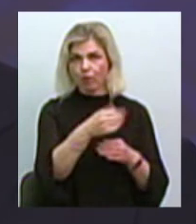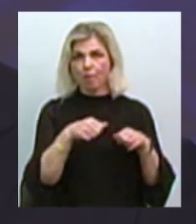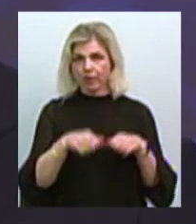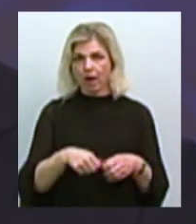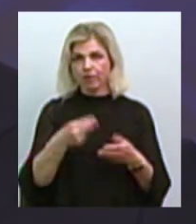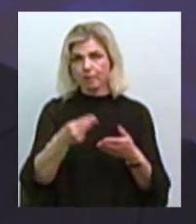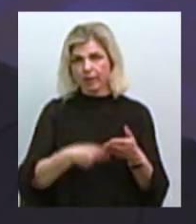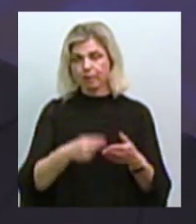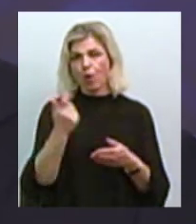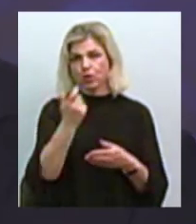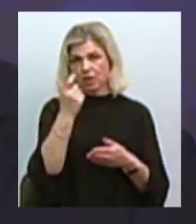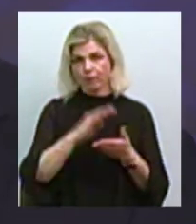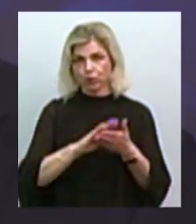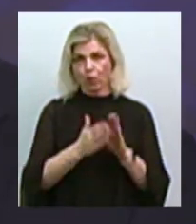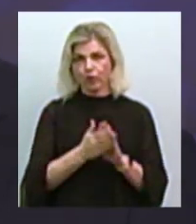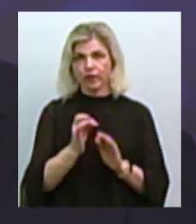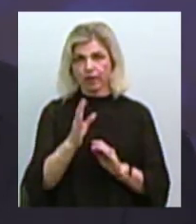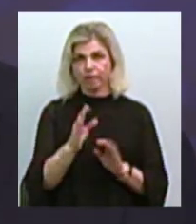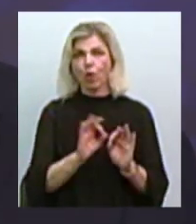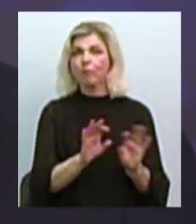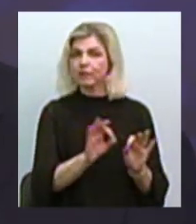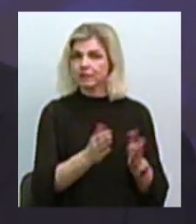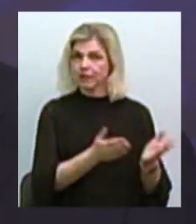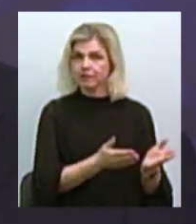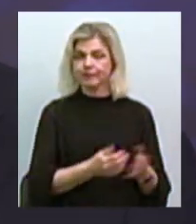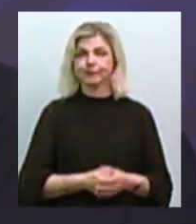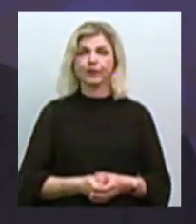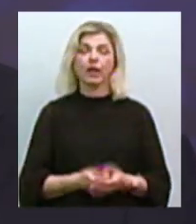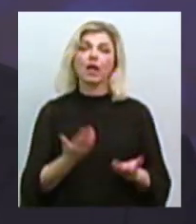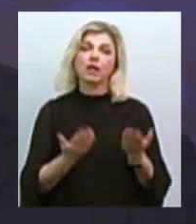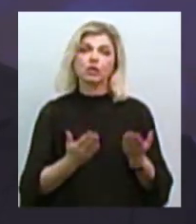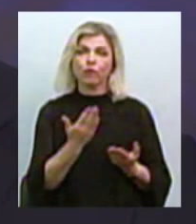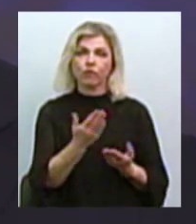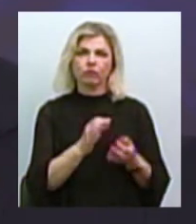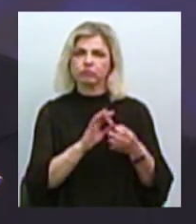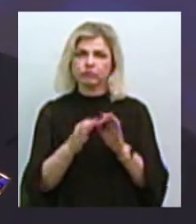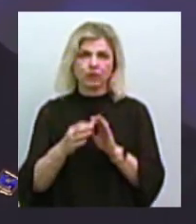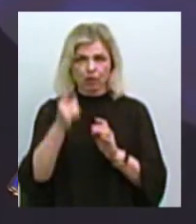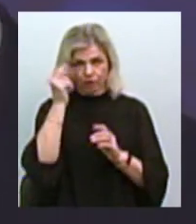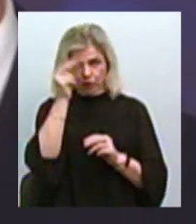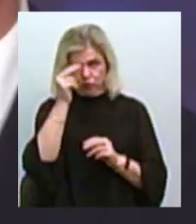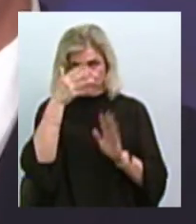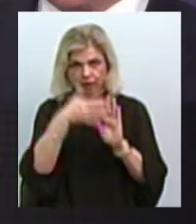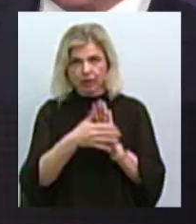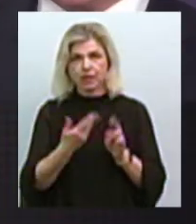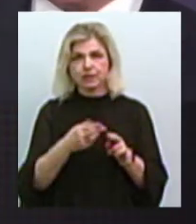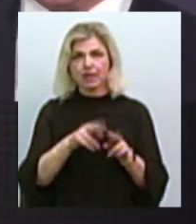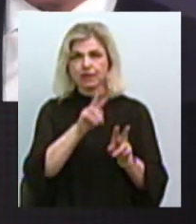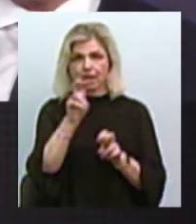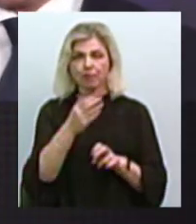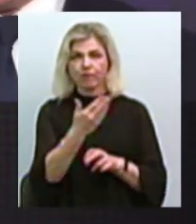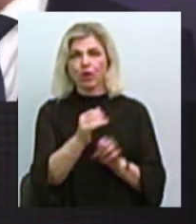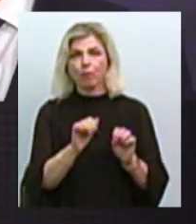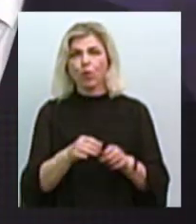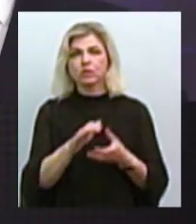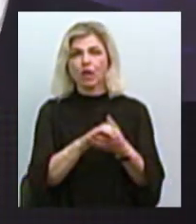договорів, так? Я розумію. Поясніть. Дивіться, якщо ви досконально вивчили цю тему, ви можете ознайомитись з рішенням